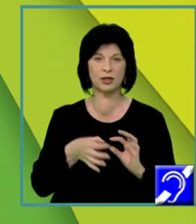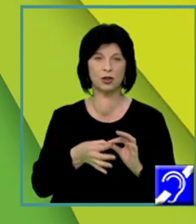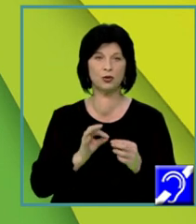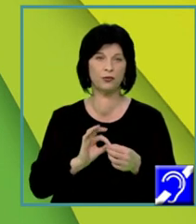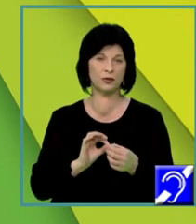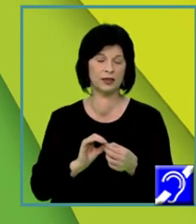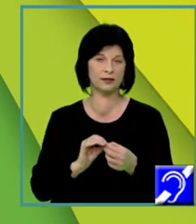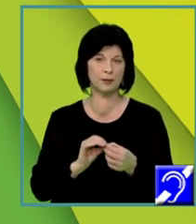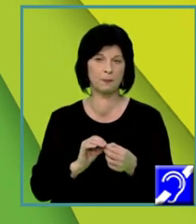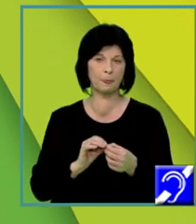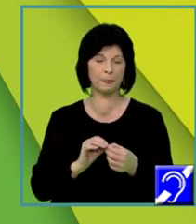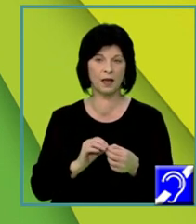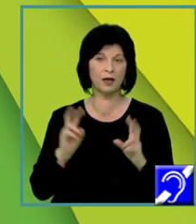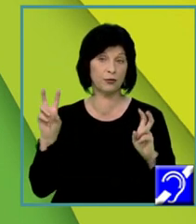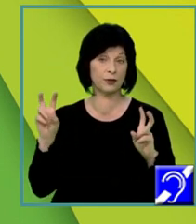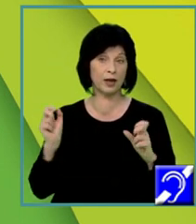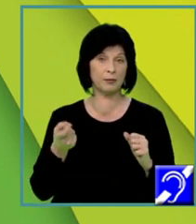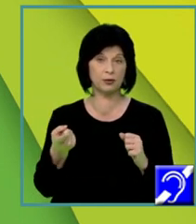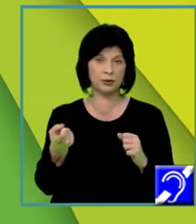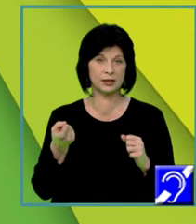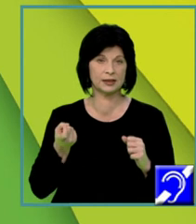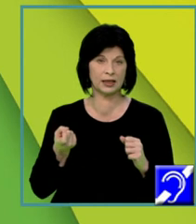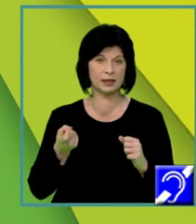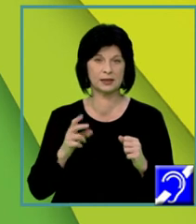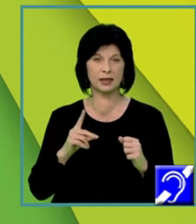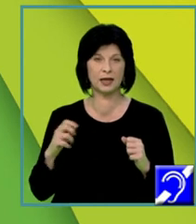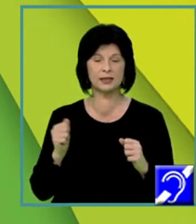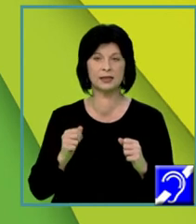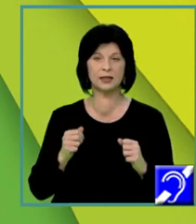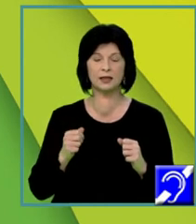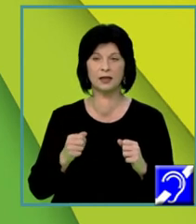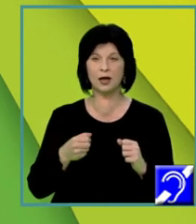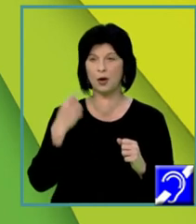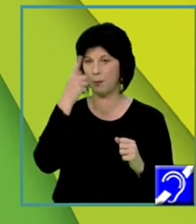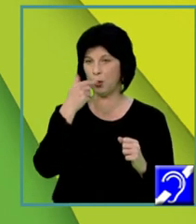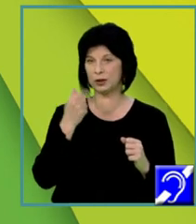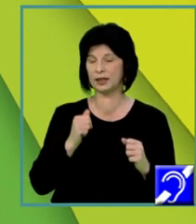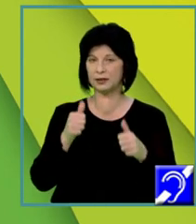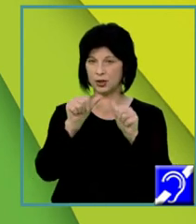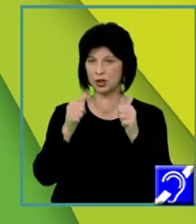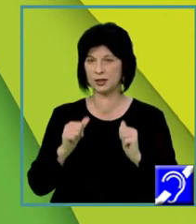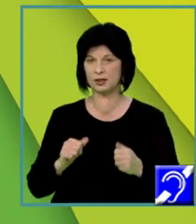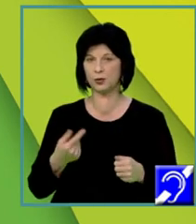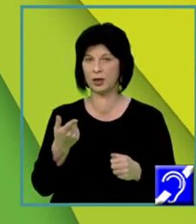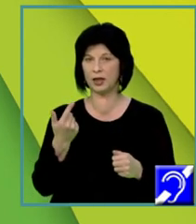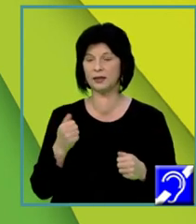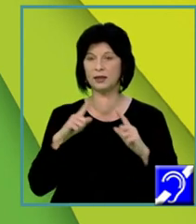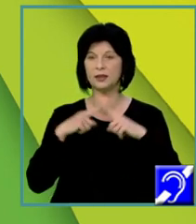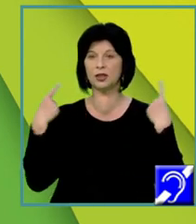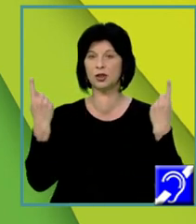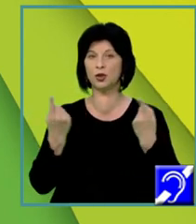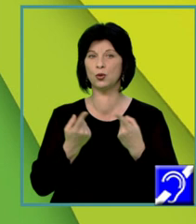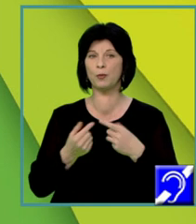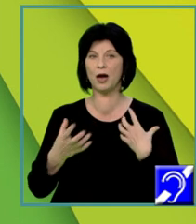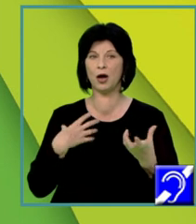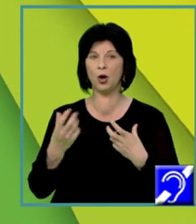este extras din volumul Portrete și siluete din lumea operei scris de către Emil Marinescu. La capătul podului l-a